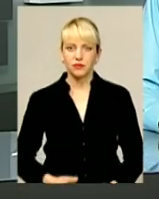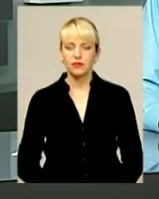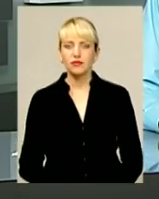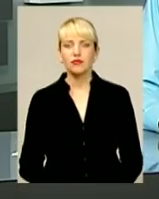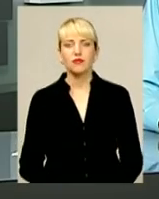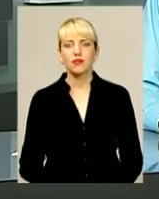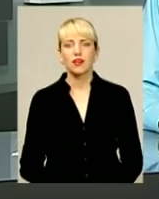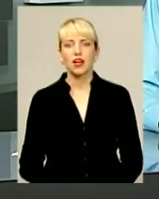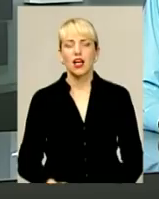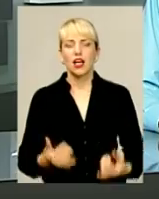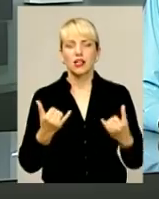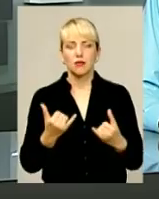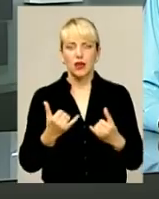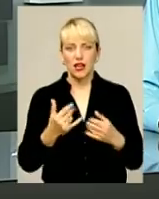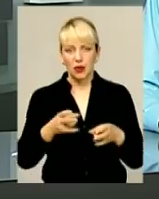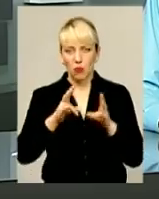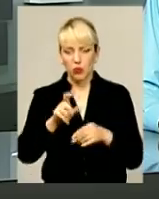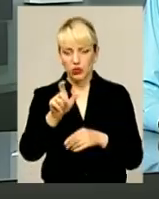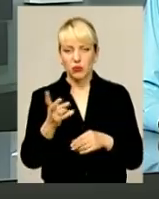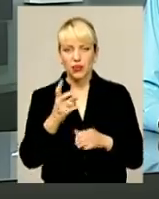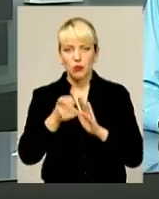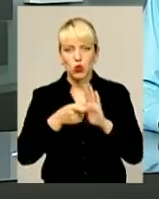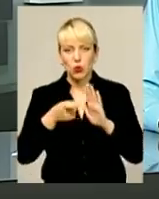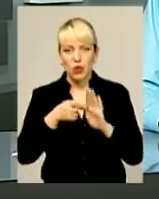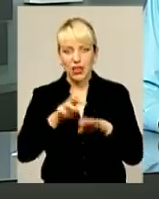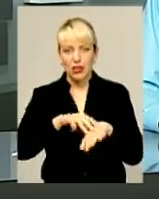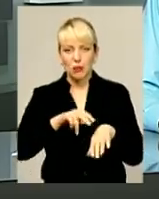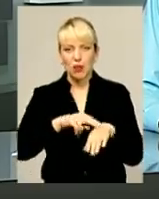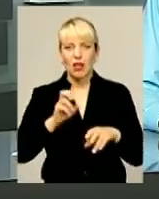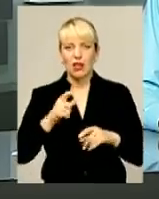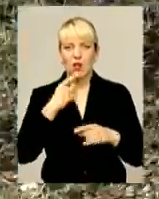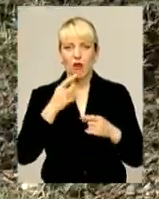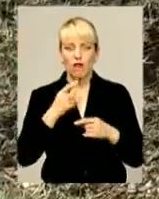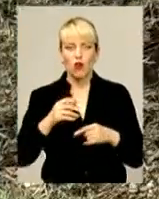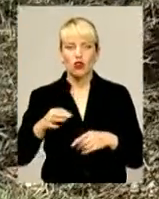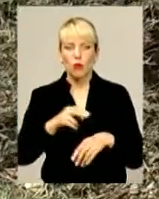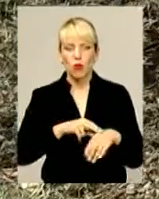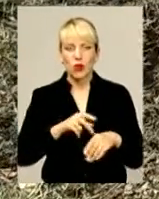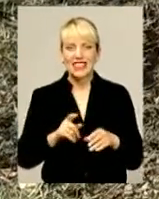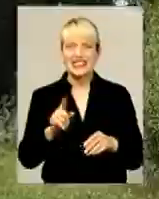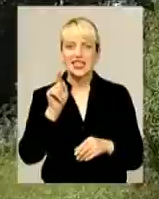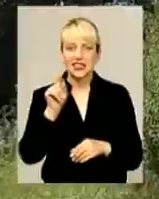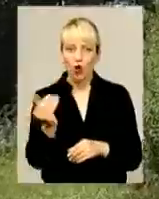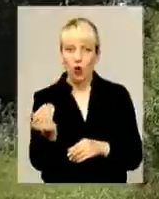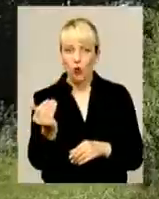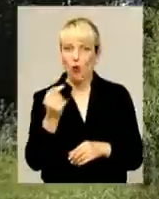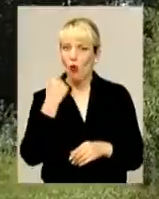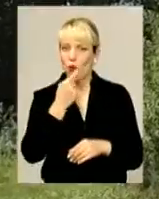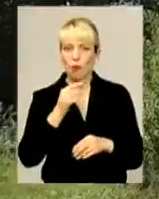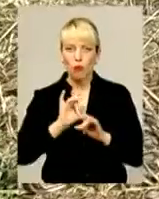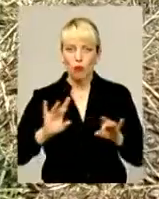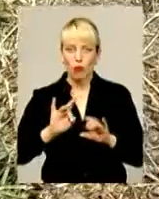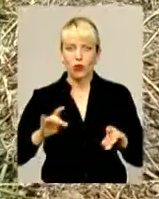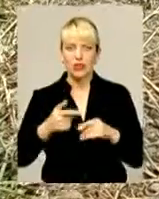Тепер потерпілого мають допитати правоохоронці. Як зазначають в обласному управлінні поліції, саме покази Ігора Пихальського можуть